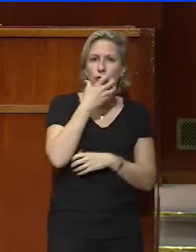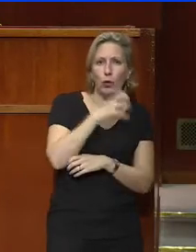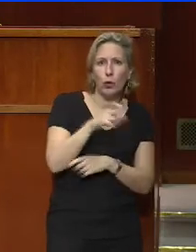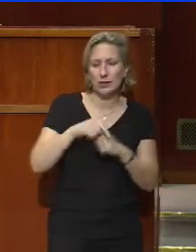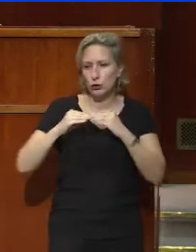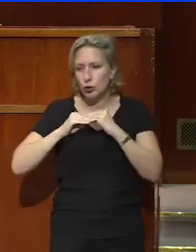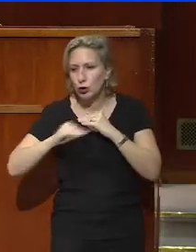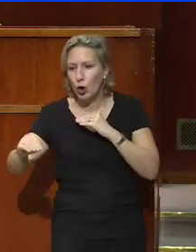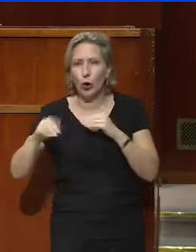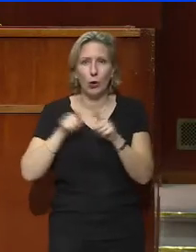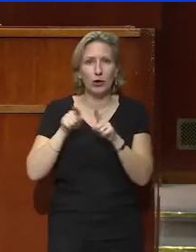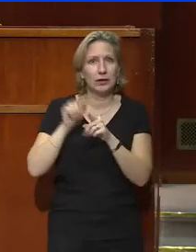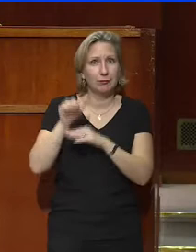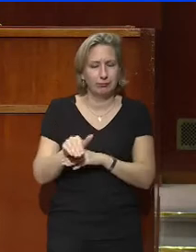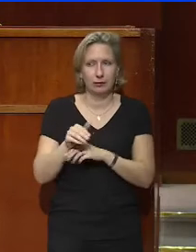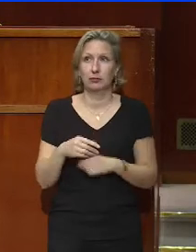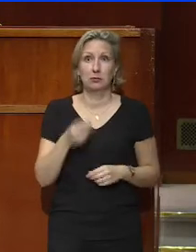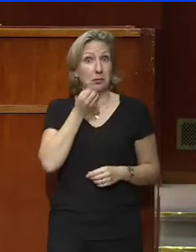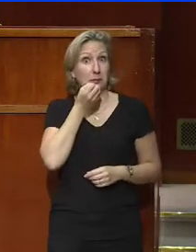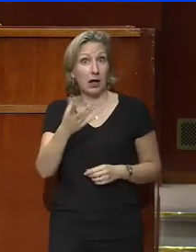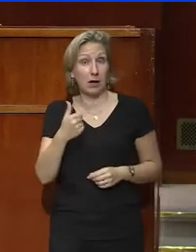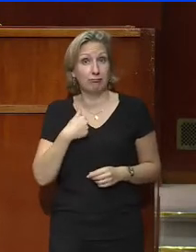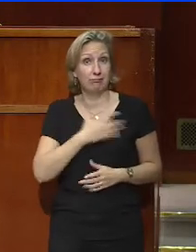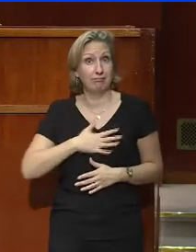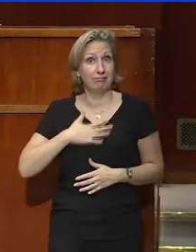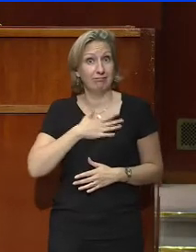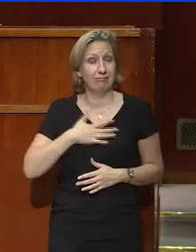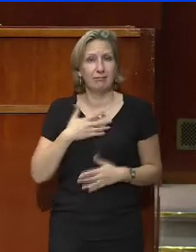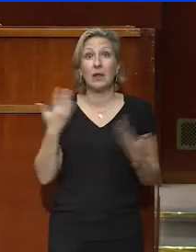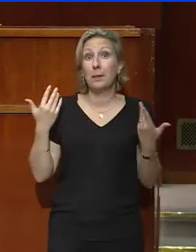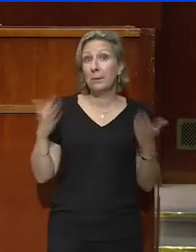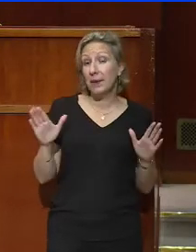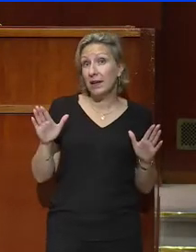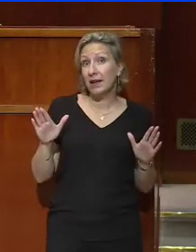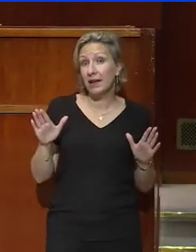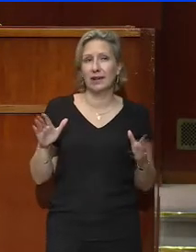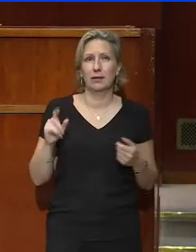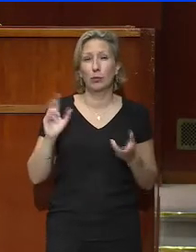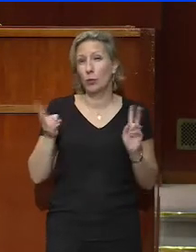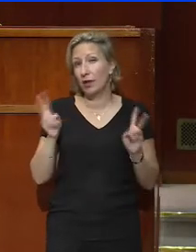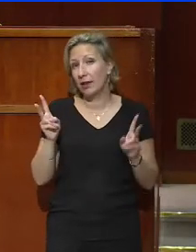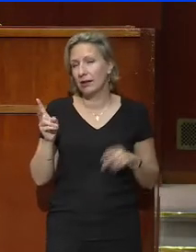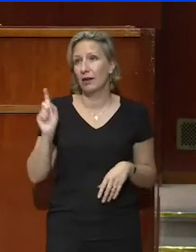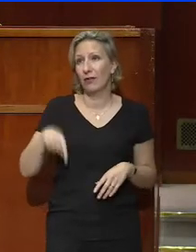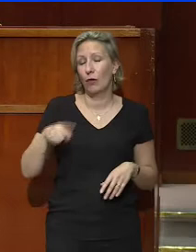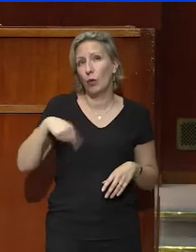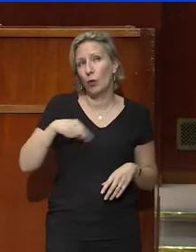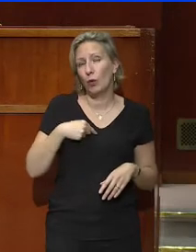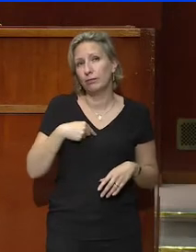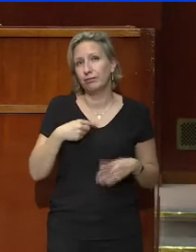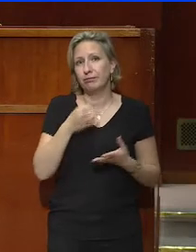sols. C'est très bien, je m'en réjouis, mais nous pouvons peut-être reconnaître